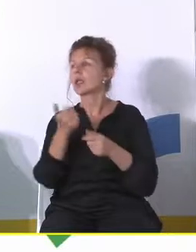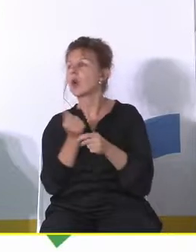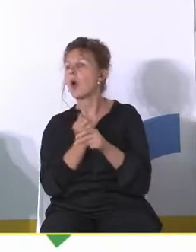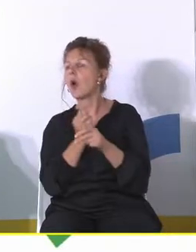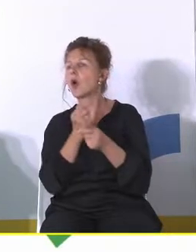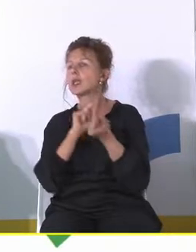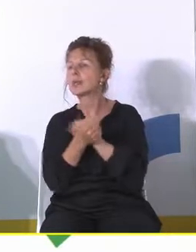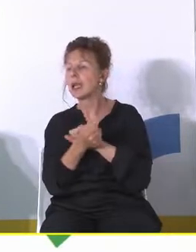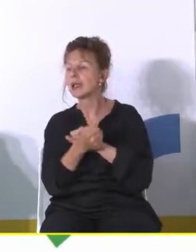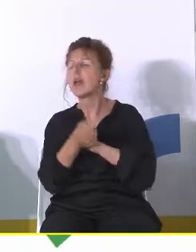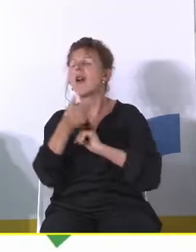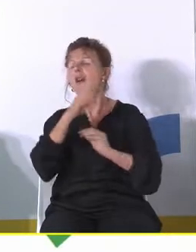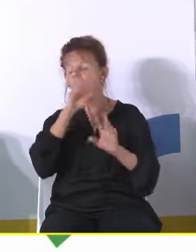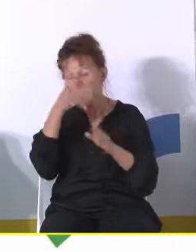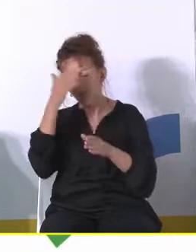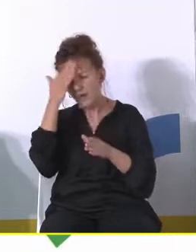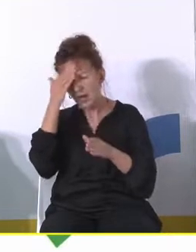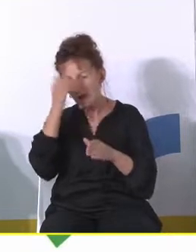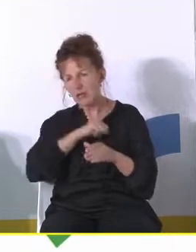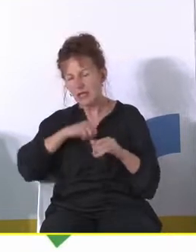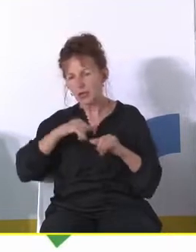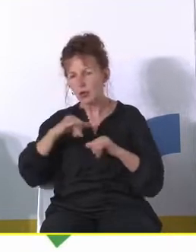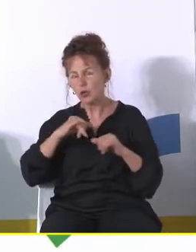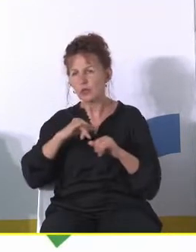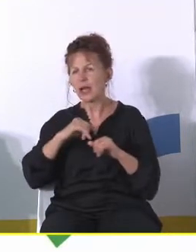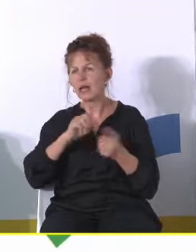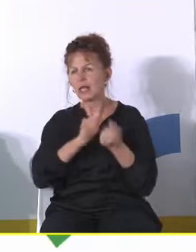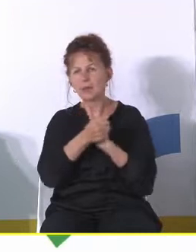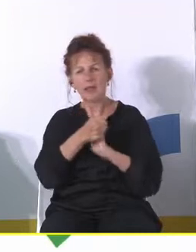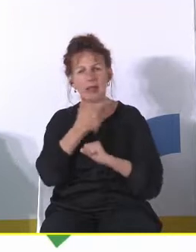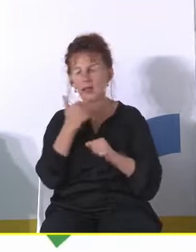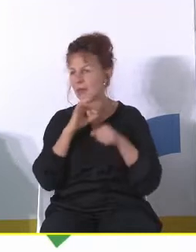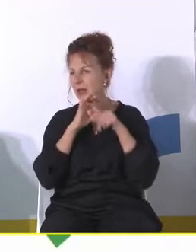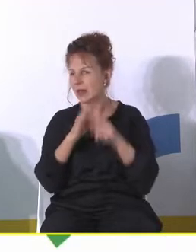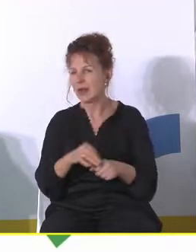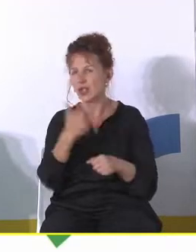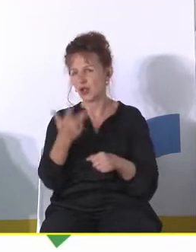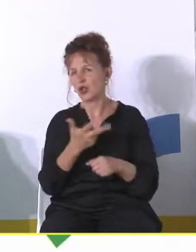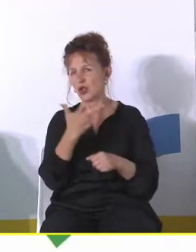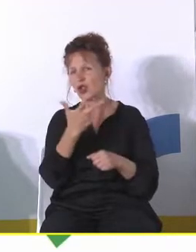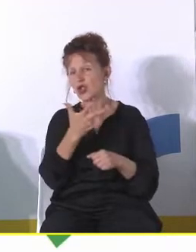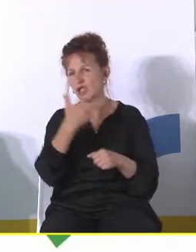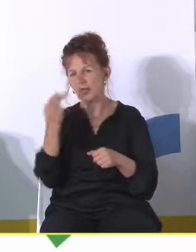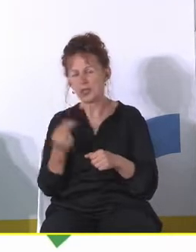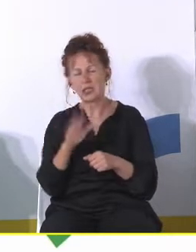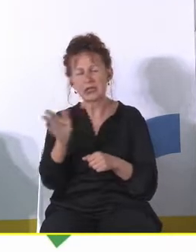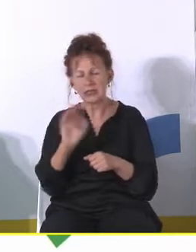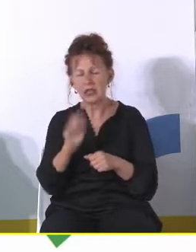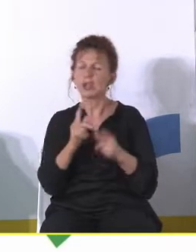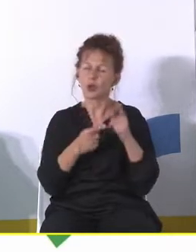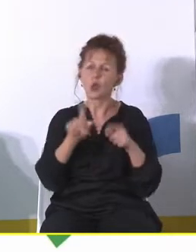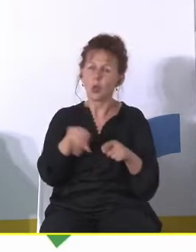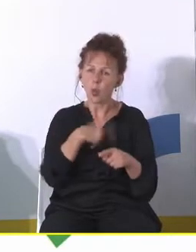wszyscy dobrze wiemy że zmiany w samorządach nie trwają trzech dni tylko być może to wymaga kilku miesięcy a może nawet kilku kwartałów